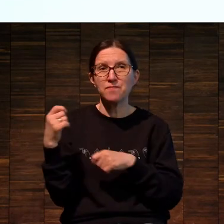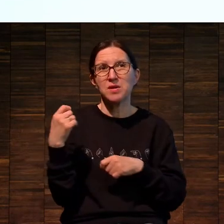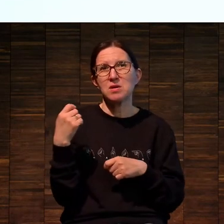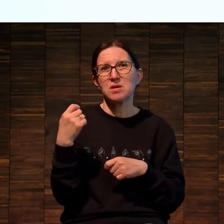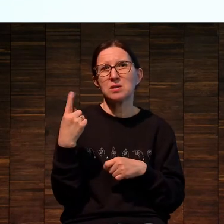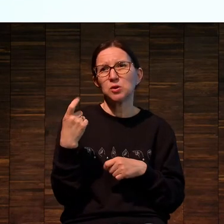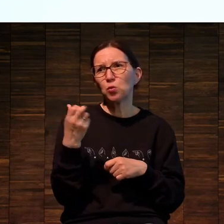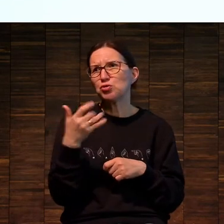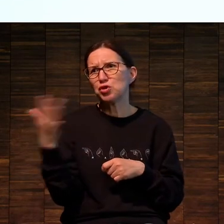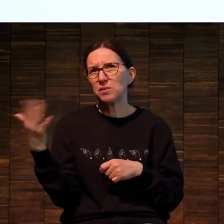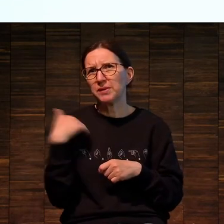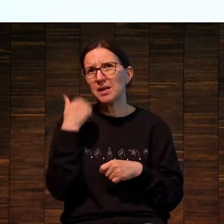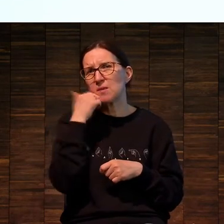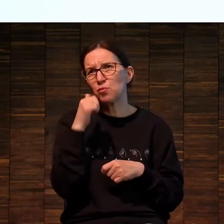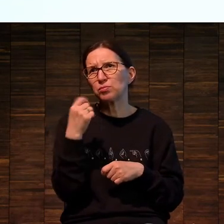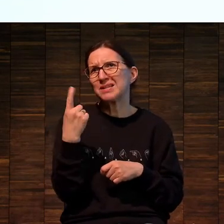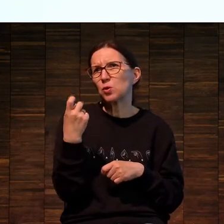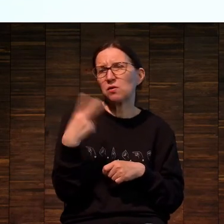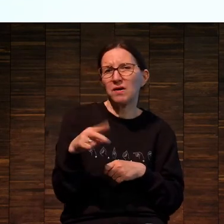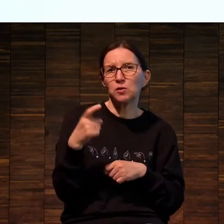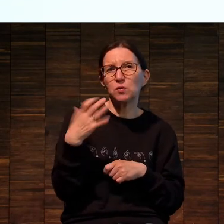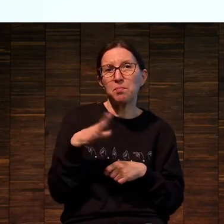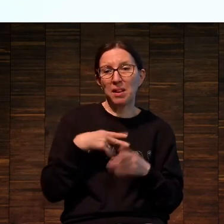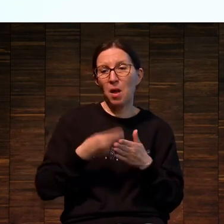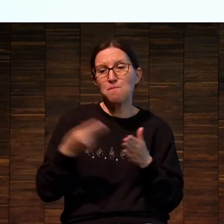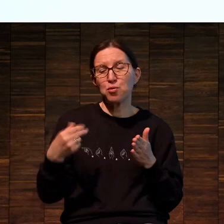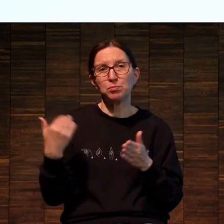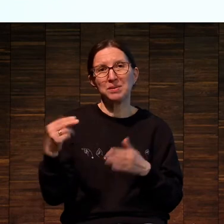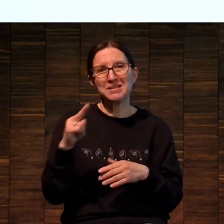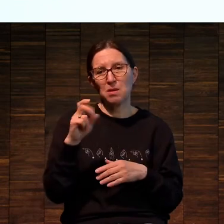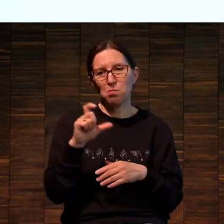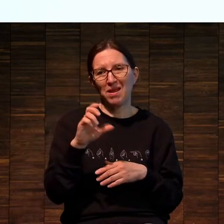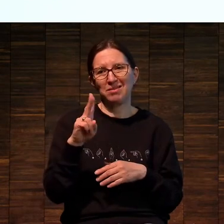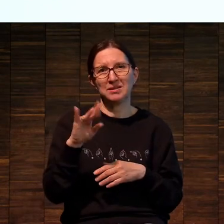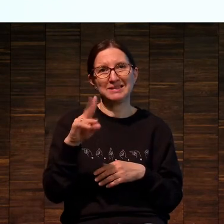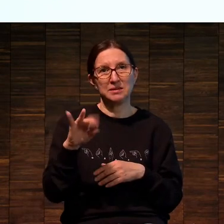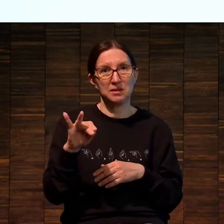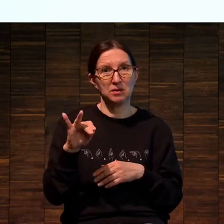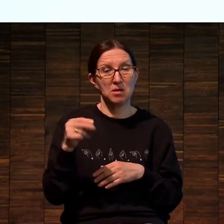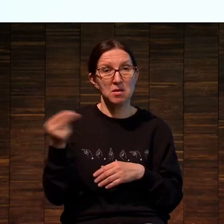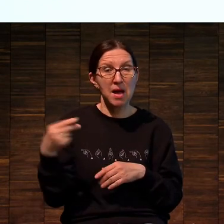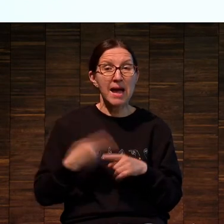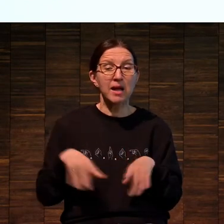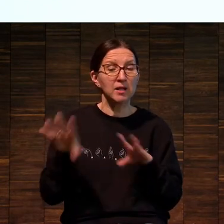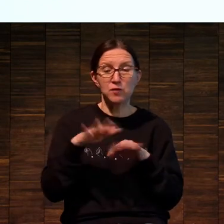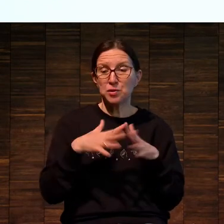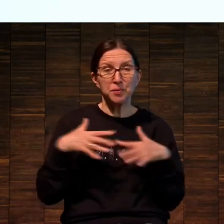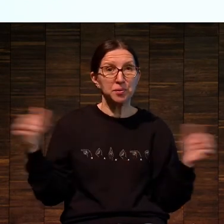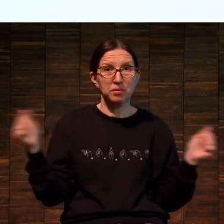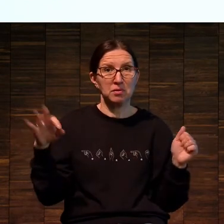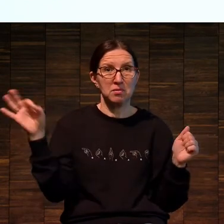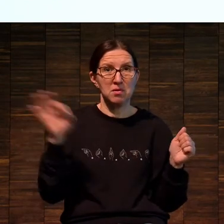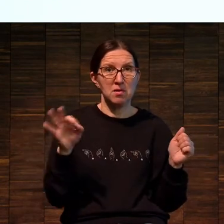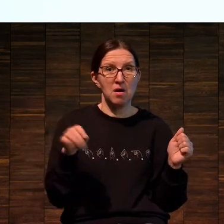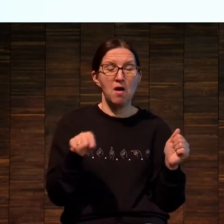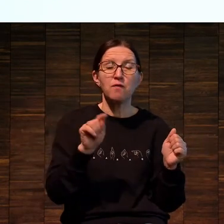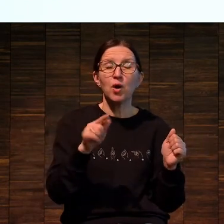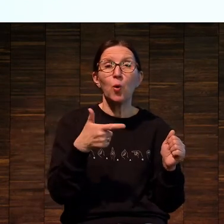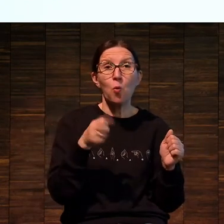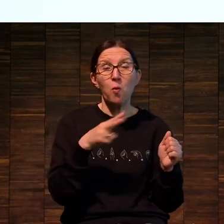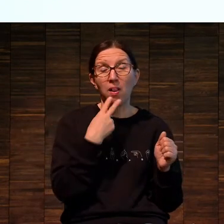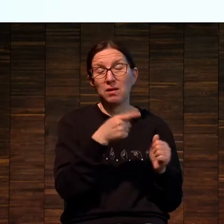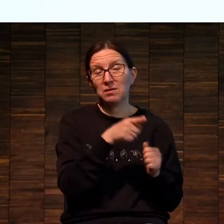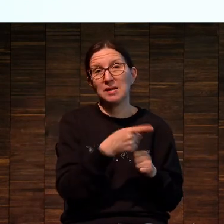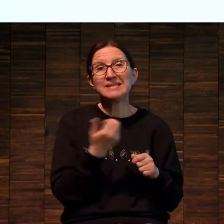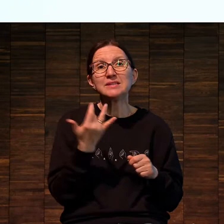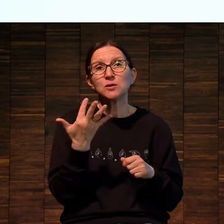с чем-то, я не помню сейчас, 120-150 были подписаны. Это все разошлось. Вы погуглите, будете гуглить,